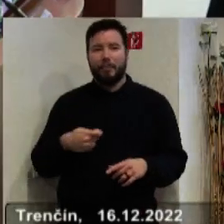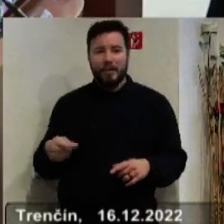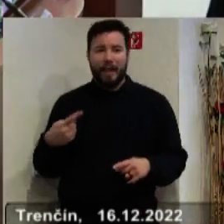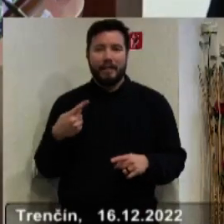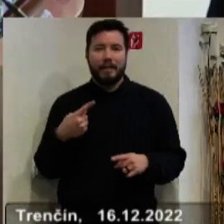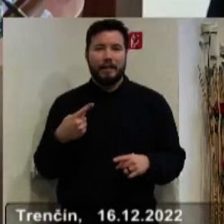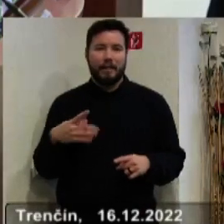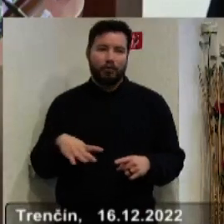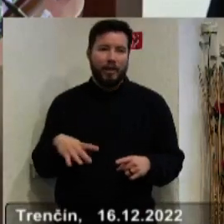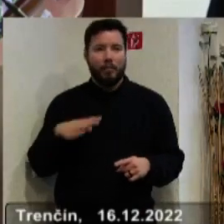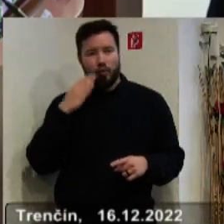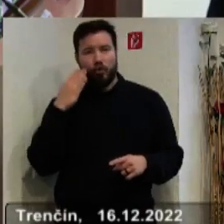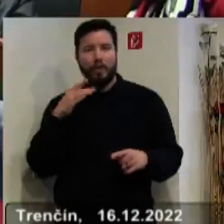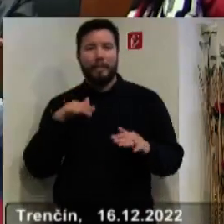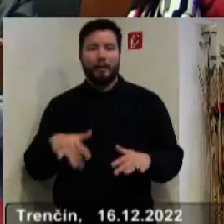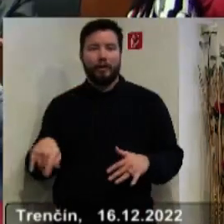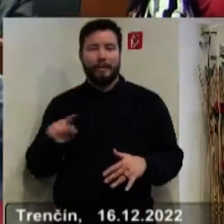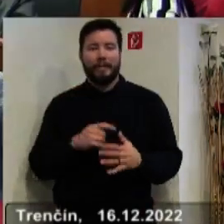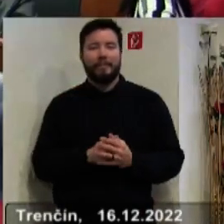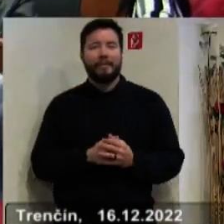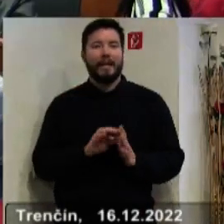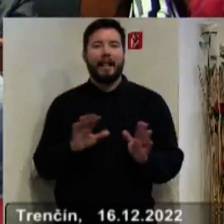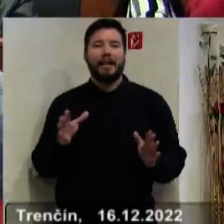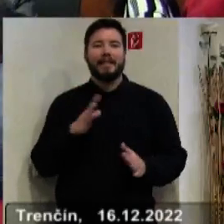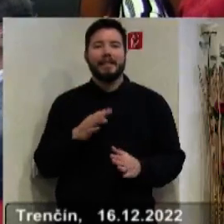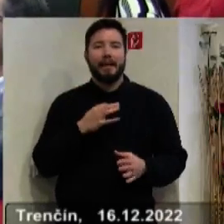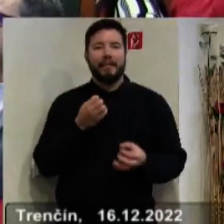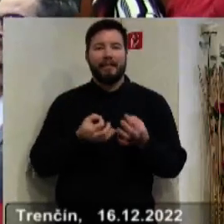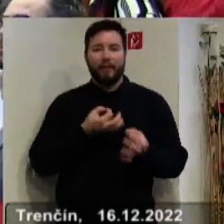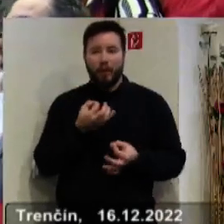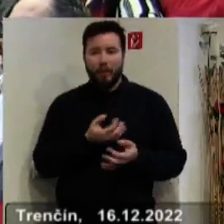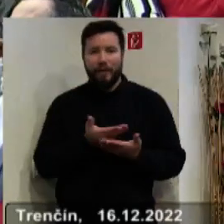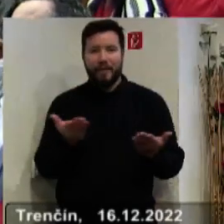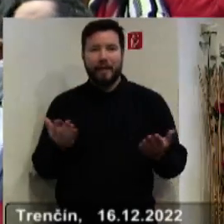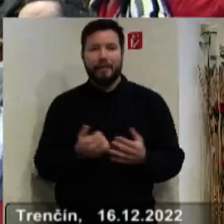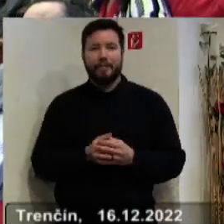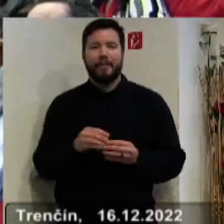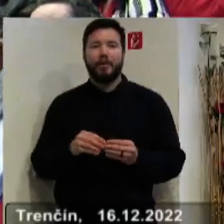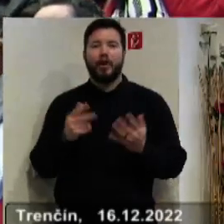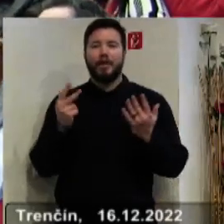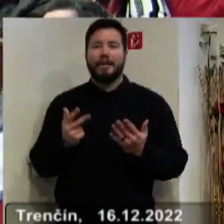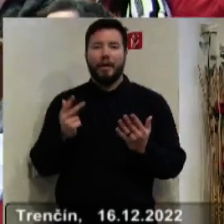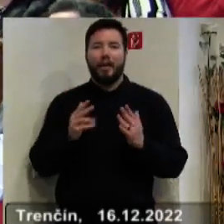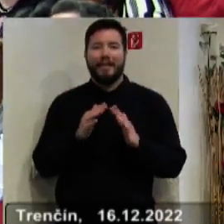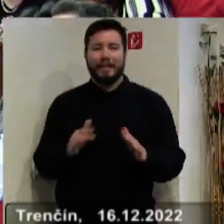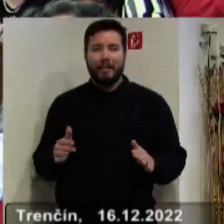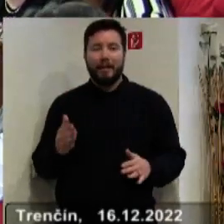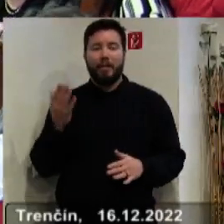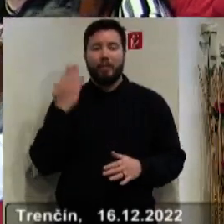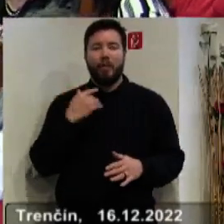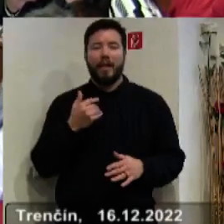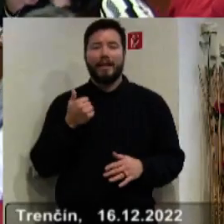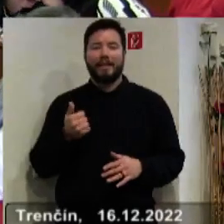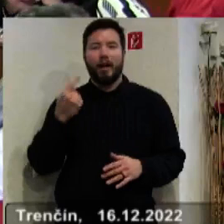prítomní. Len by som chcel informovať, že 8. decembra sa konala